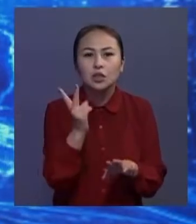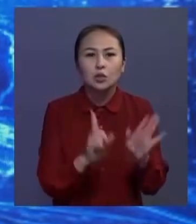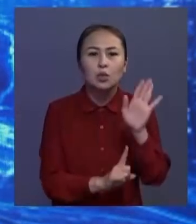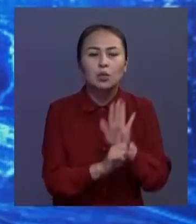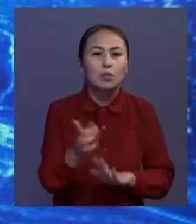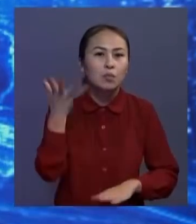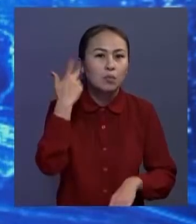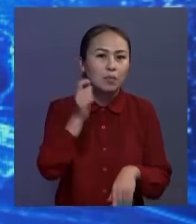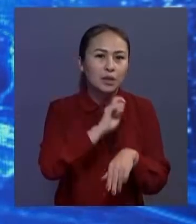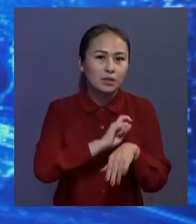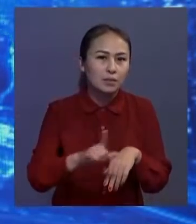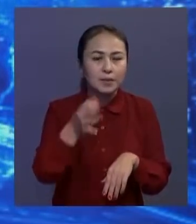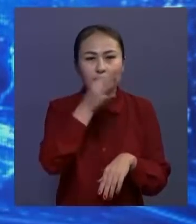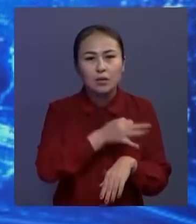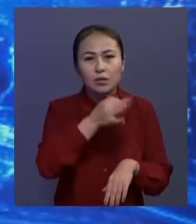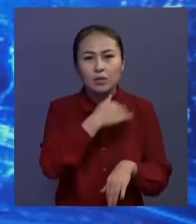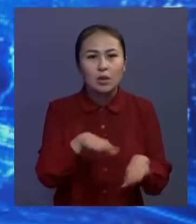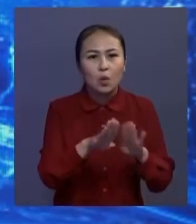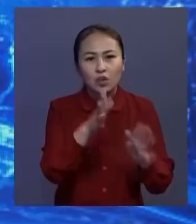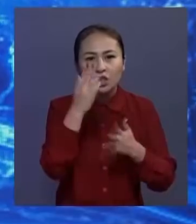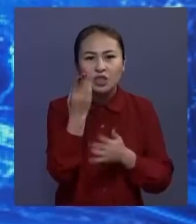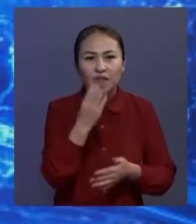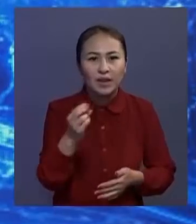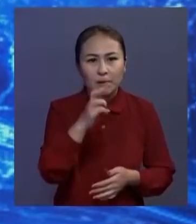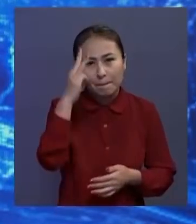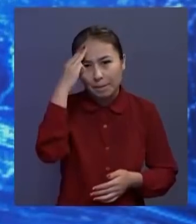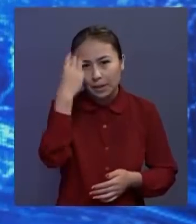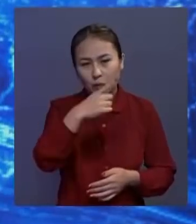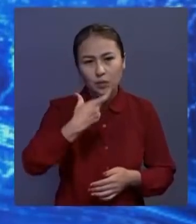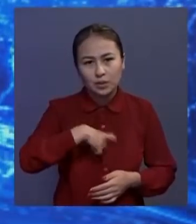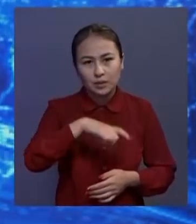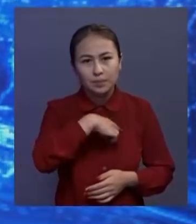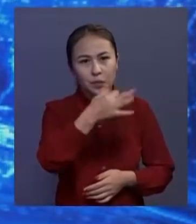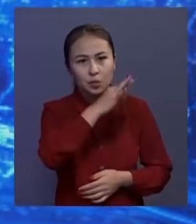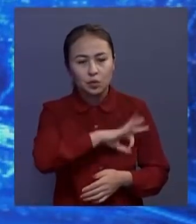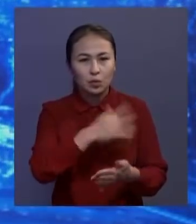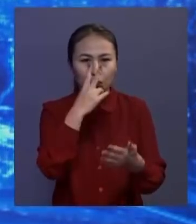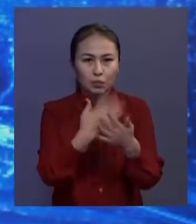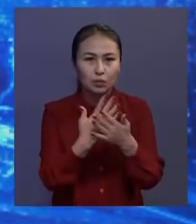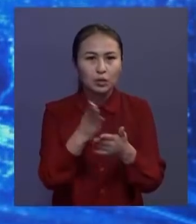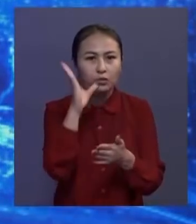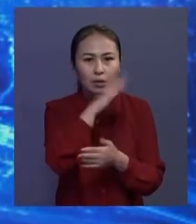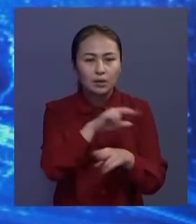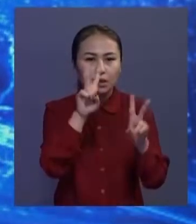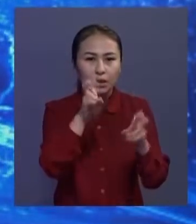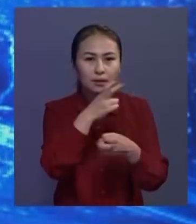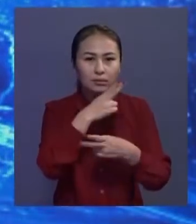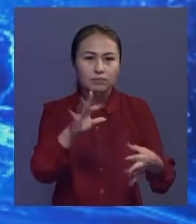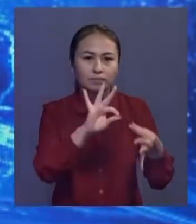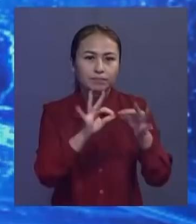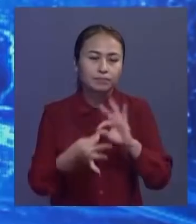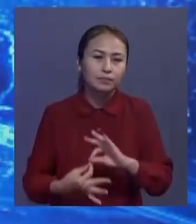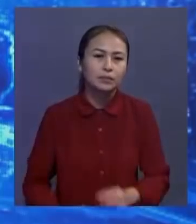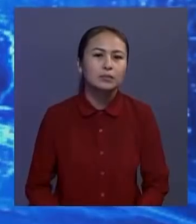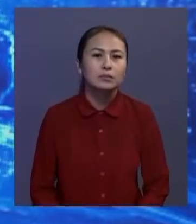елде үндеттің екінші толқына басталмаса, осы даулы швет модел әуізінің тиімділігінің көрсету өмімкін тақырып түтілшіміздар қатсын.